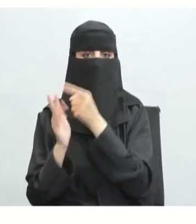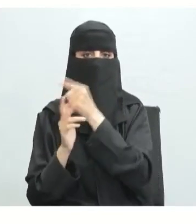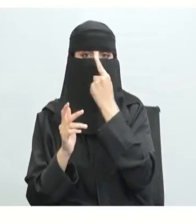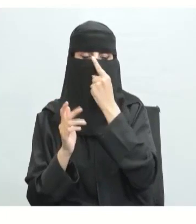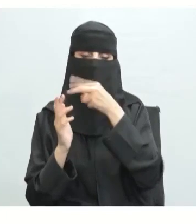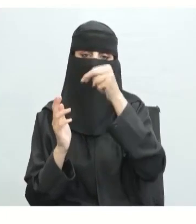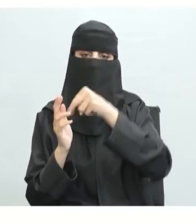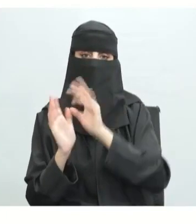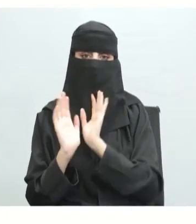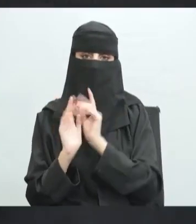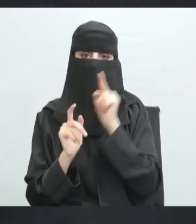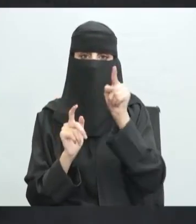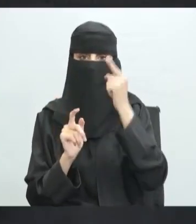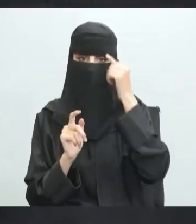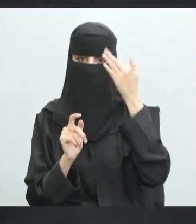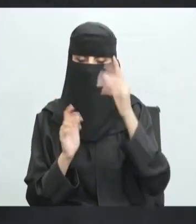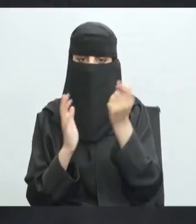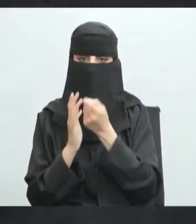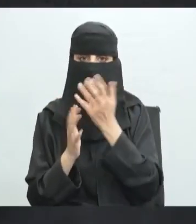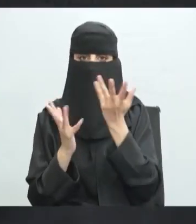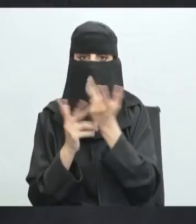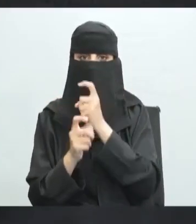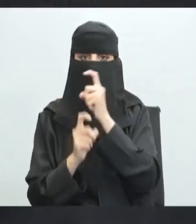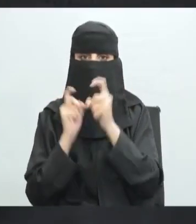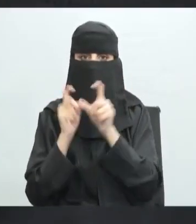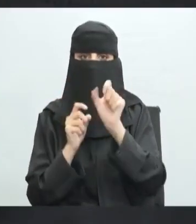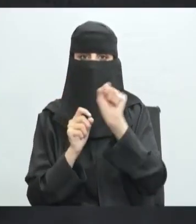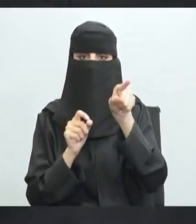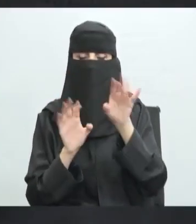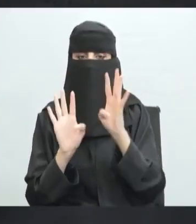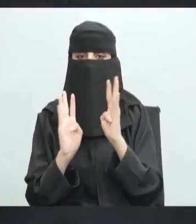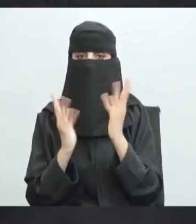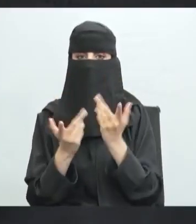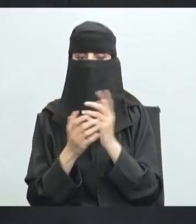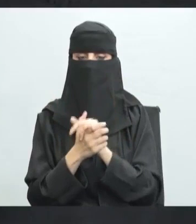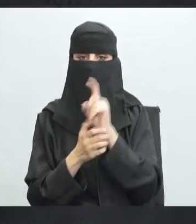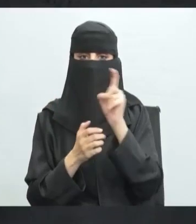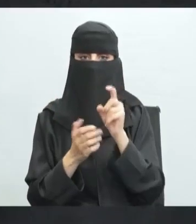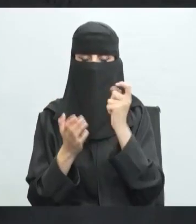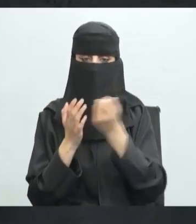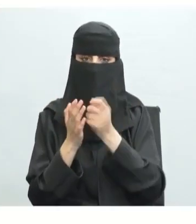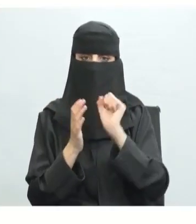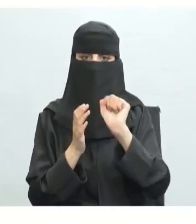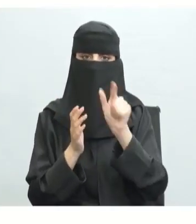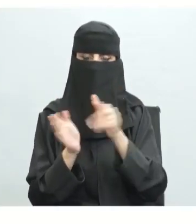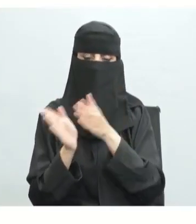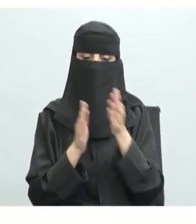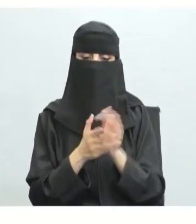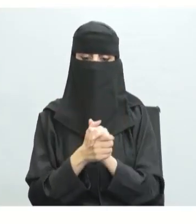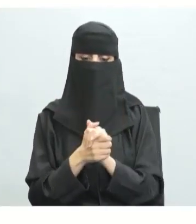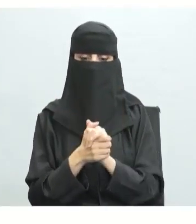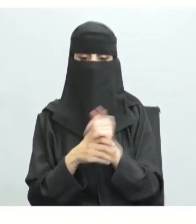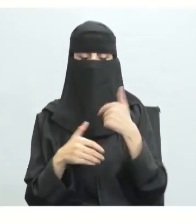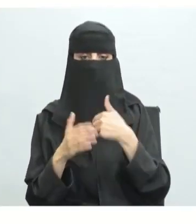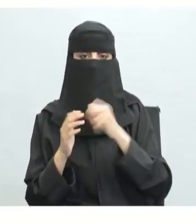وأنت أذكر العدد الذي أجبت عنه أنت إجابة صحيحة من خلال قراءتك ثم أجب إجابتك كذلك مدى